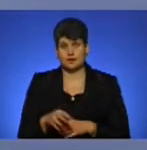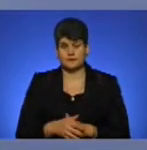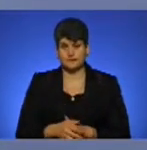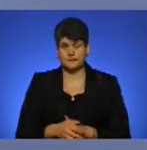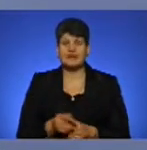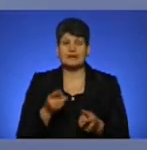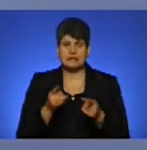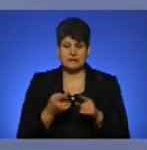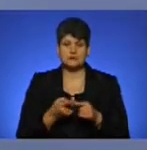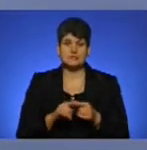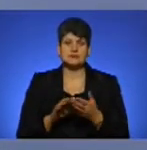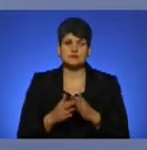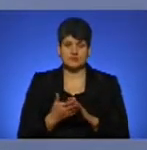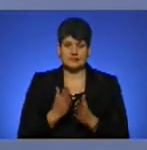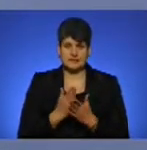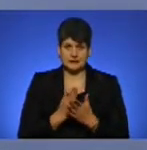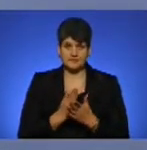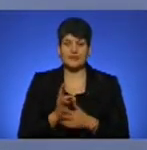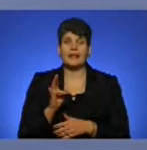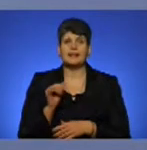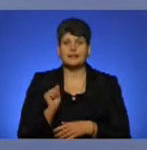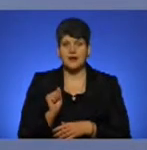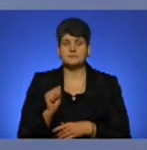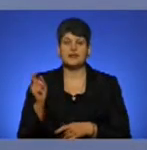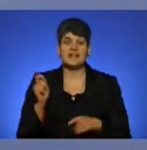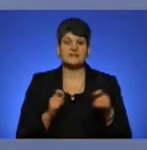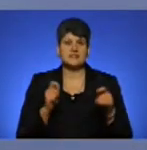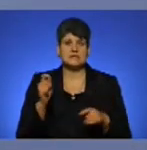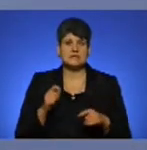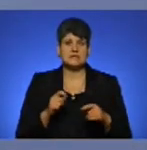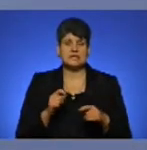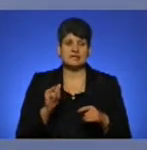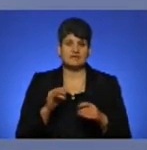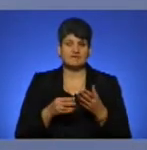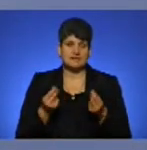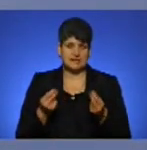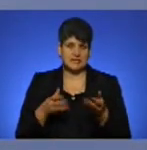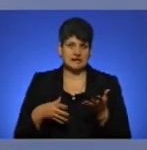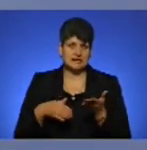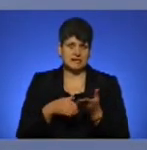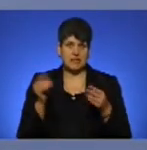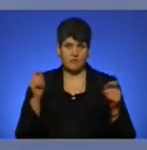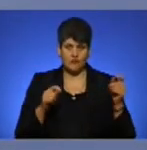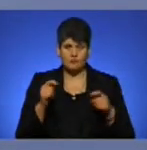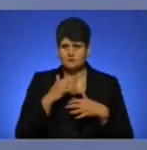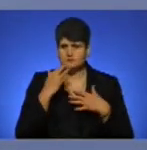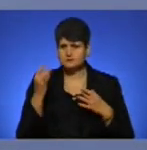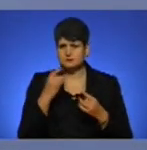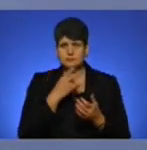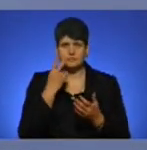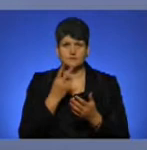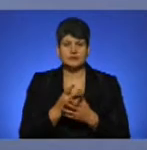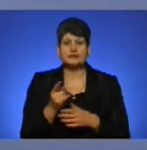Дійсно, така ситуація є. На інвестиційних форумах ми неодноразово презентували тернопільське